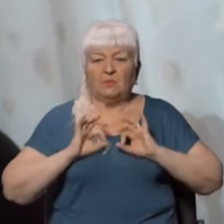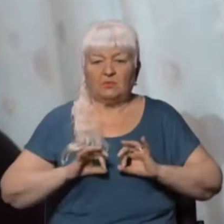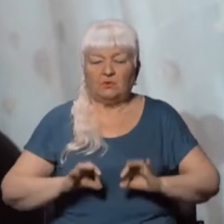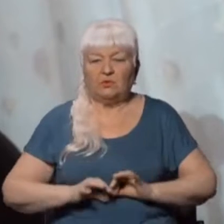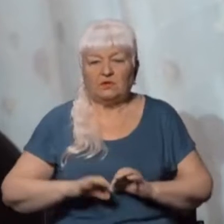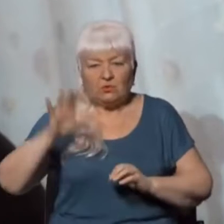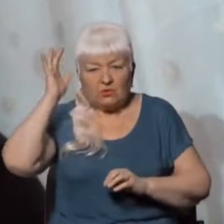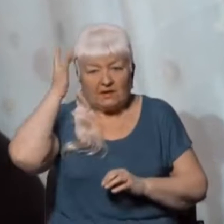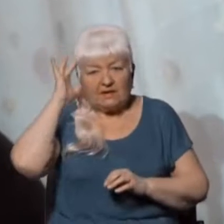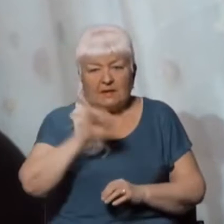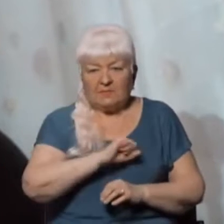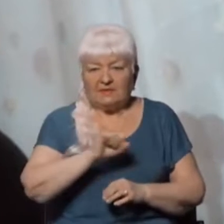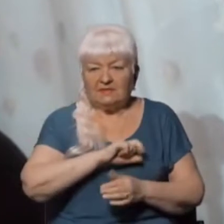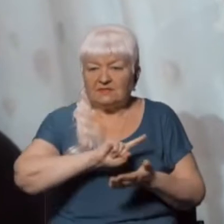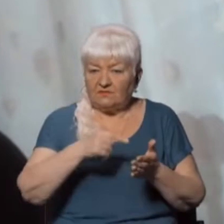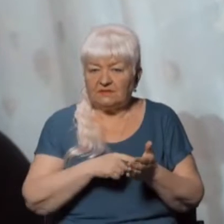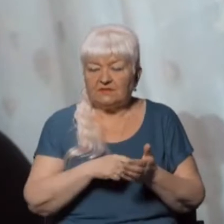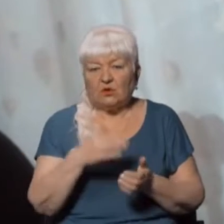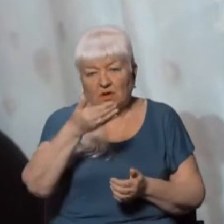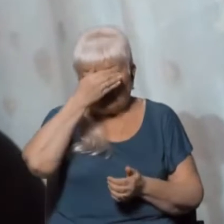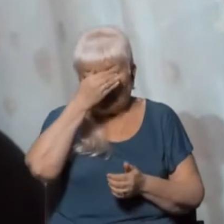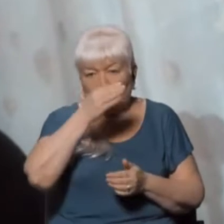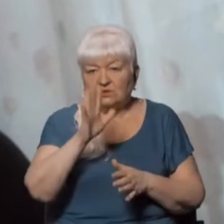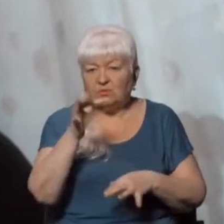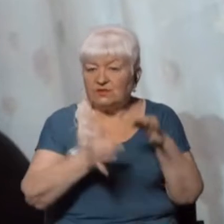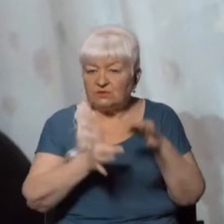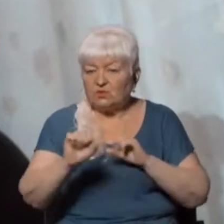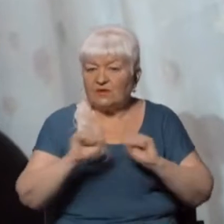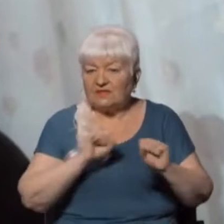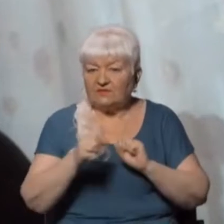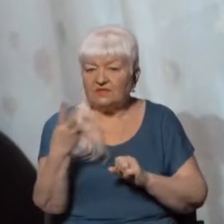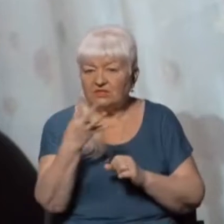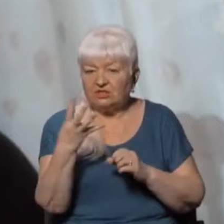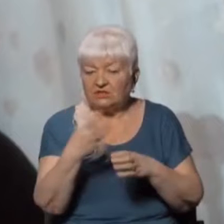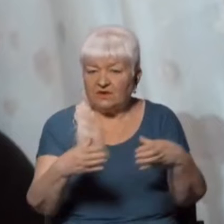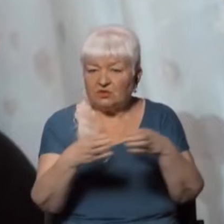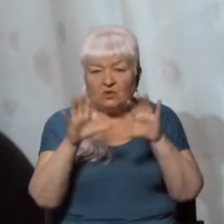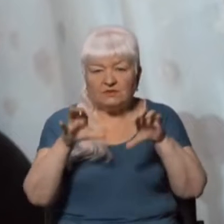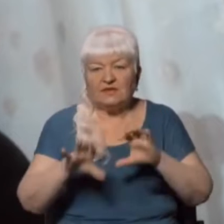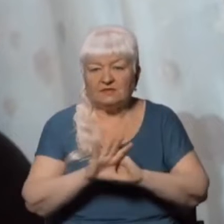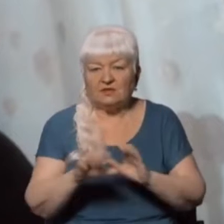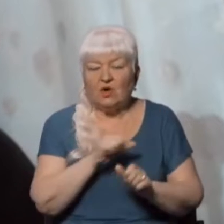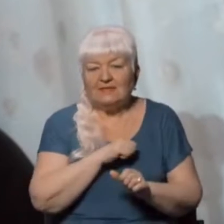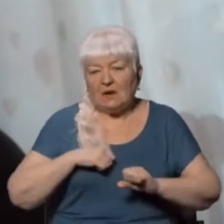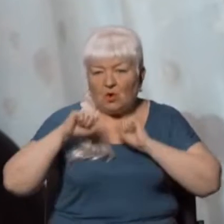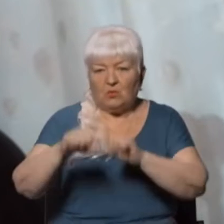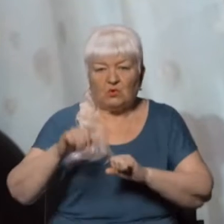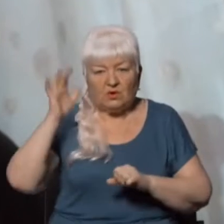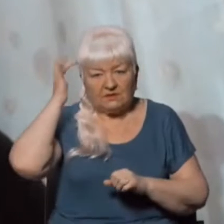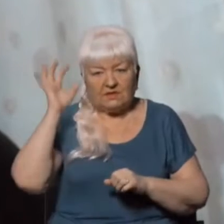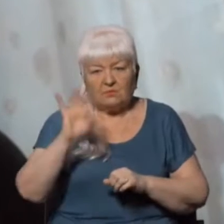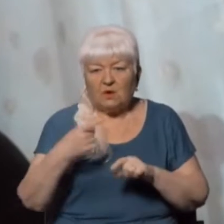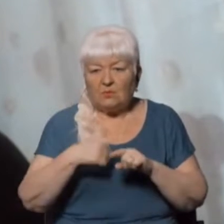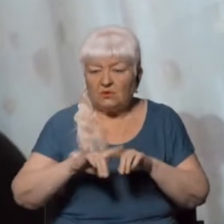Республіки Крим та Севастополя зрочно судитиме керівника 4-ї роти незаконного збройного формування самооборона Криму. Про це в